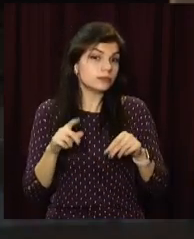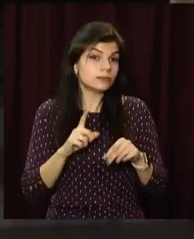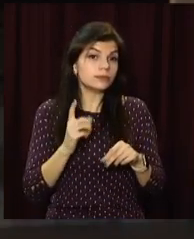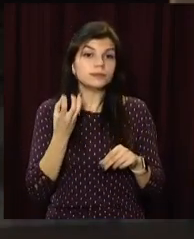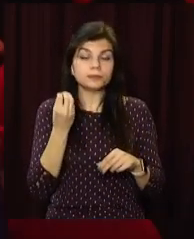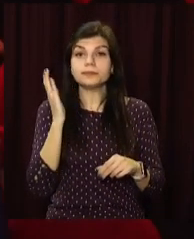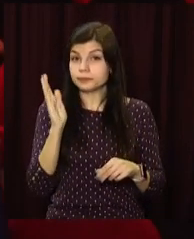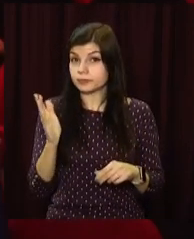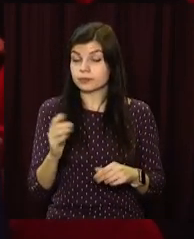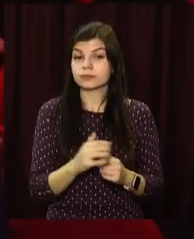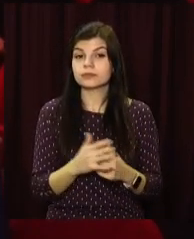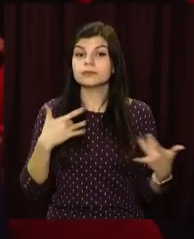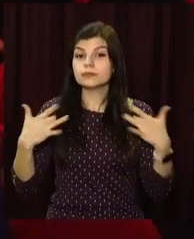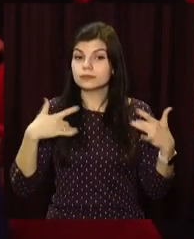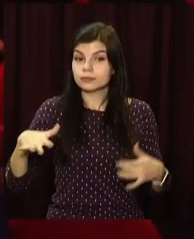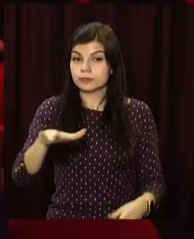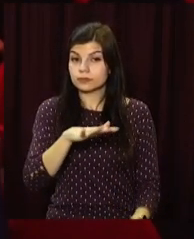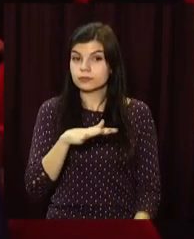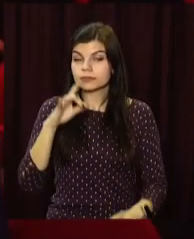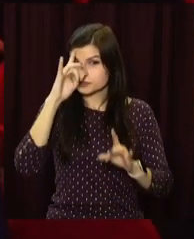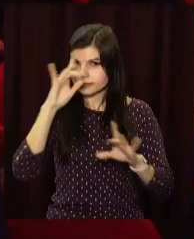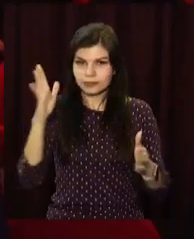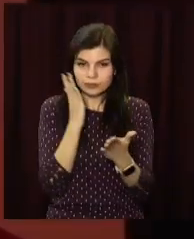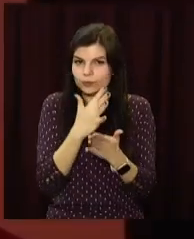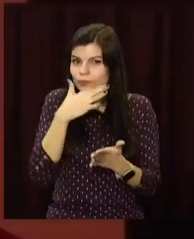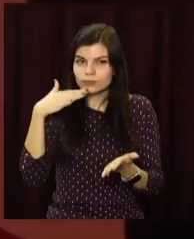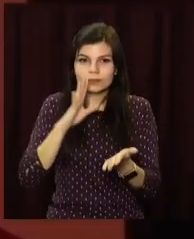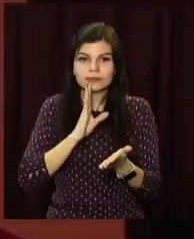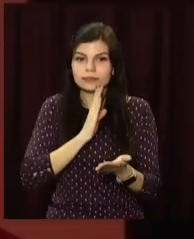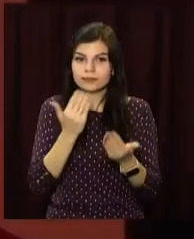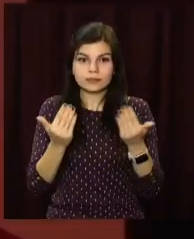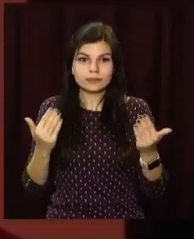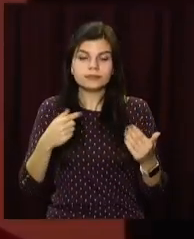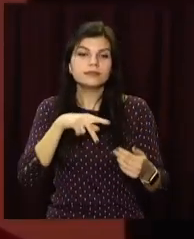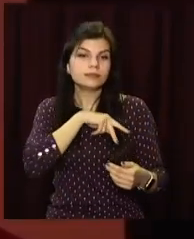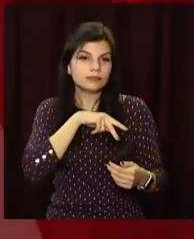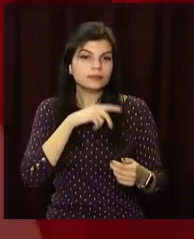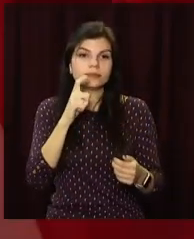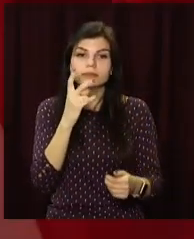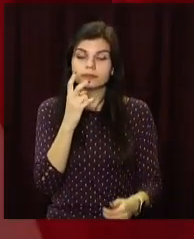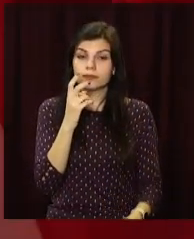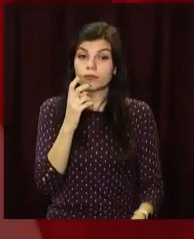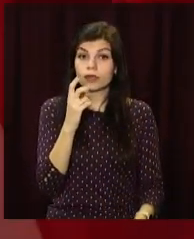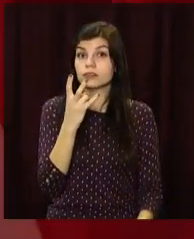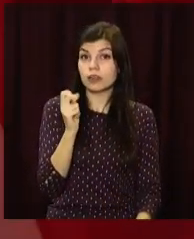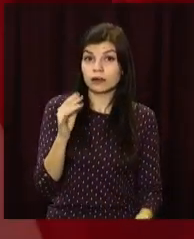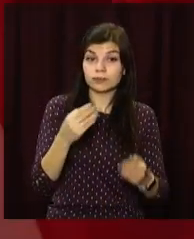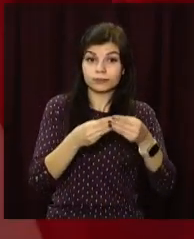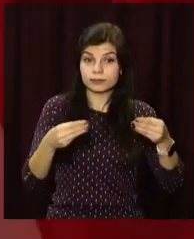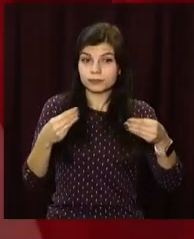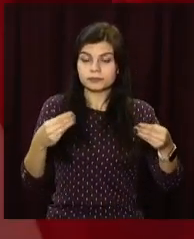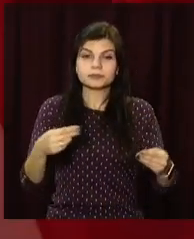У залі театру чимало відомих жінок міста. Відзнаки, грамоти та подарунки з нагоди свята отримали